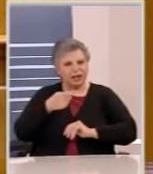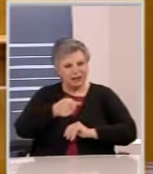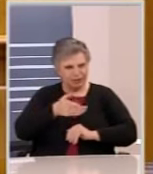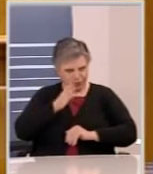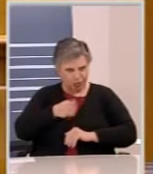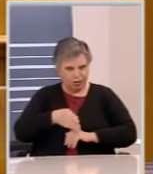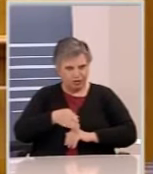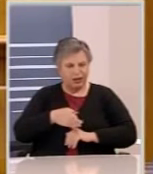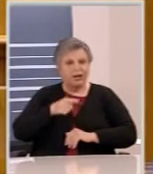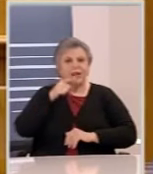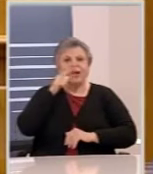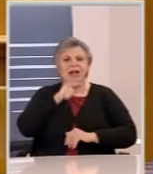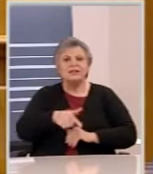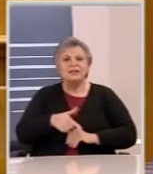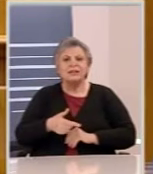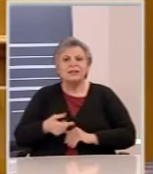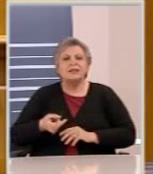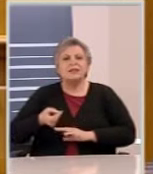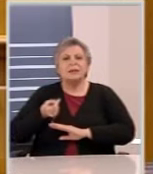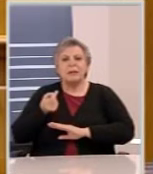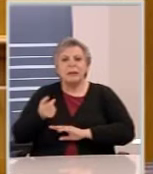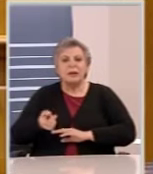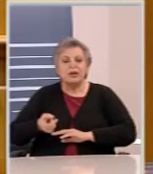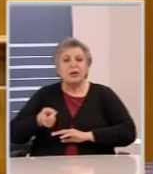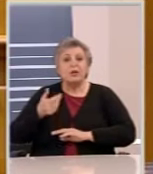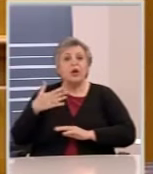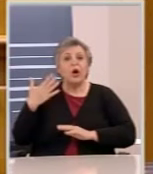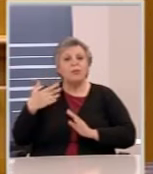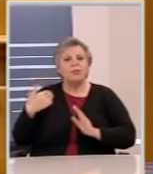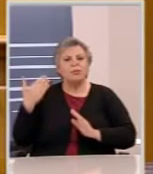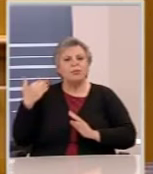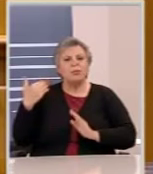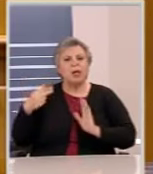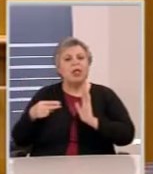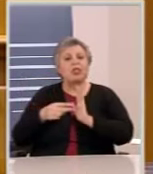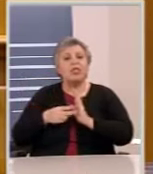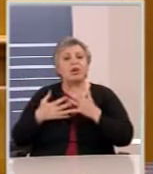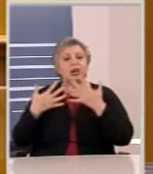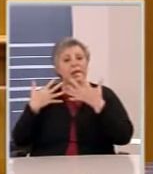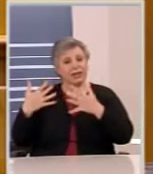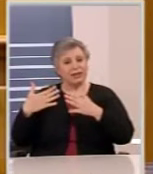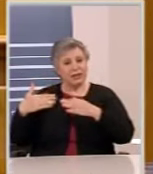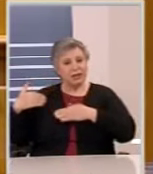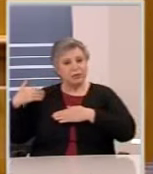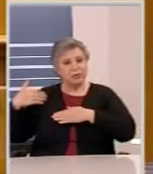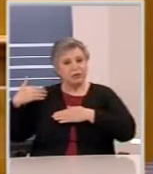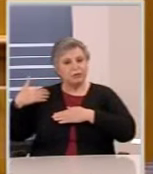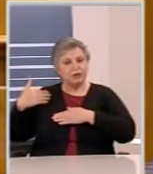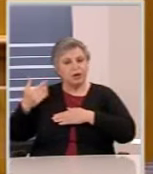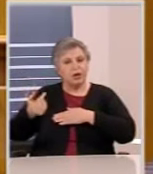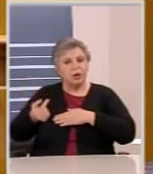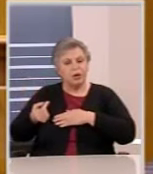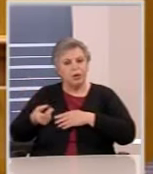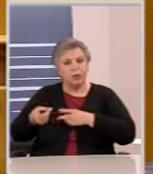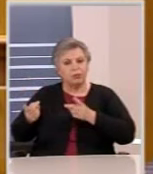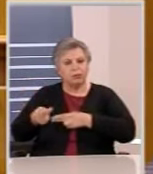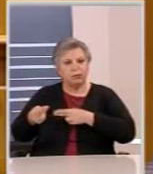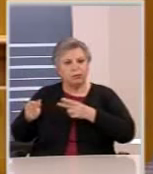ξυλώνατε μέτρο μέτρο και πόντο πόντο από το 2010 και μετά. Δικιά μας λοιπόν είναι αυτή η συμφωνία καμία αντίρρηση.